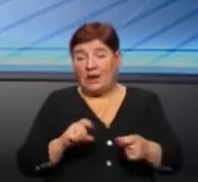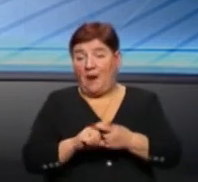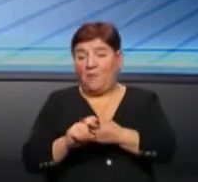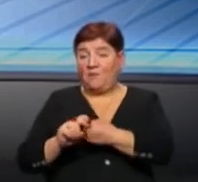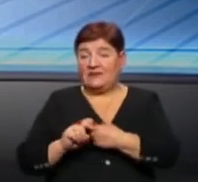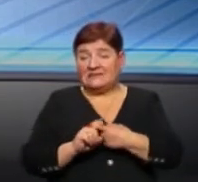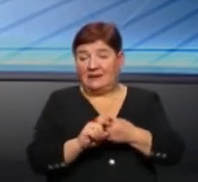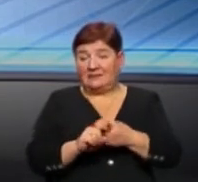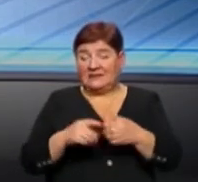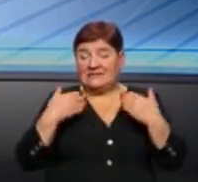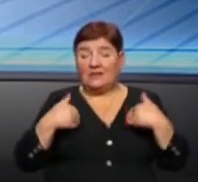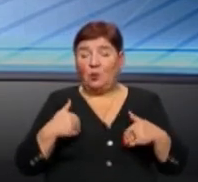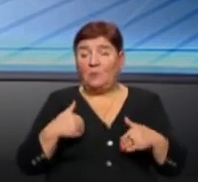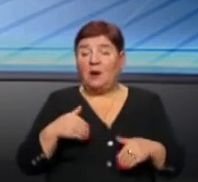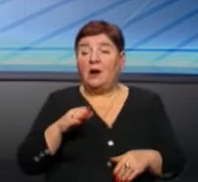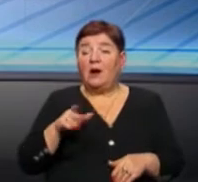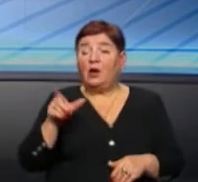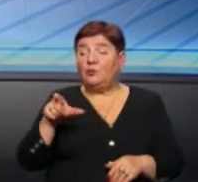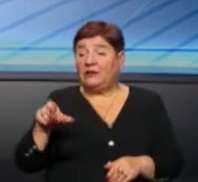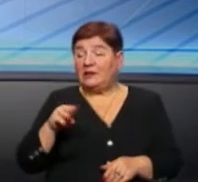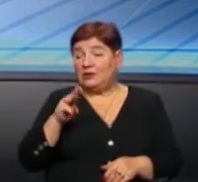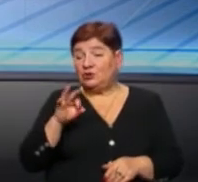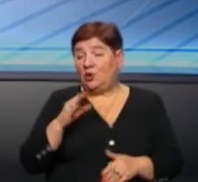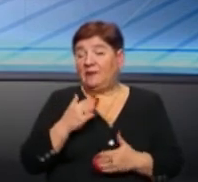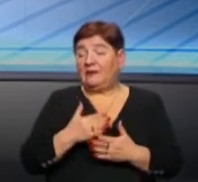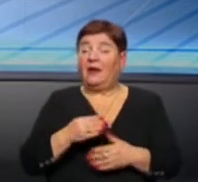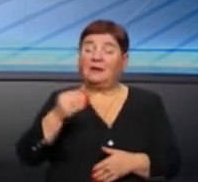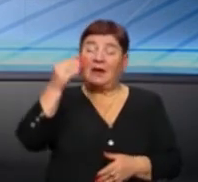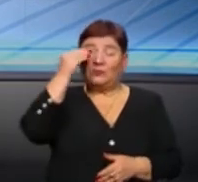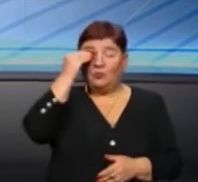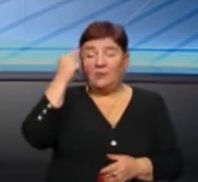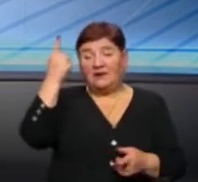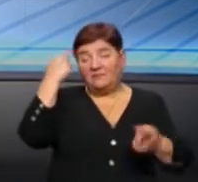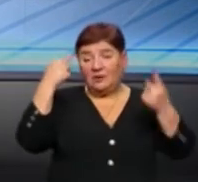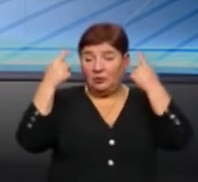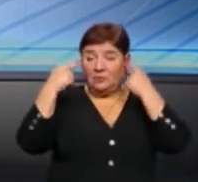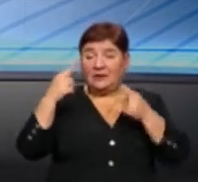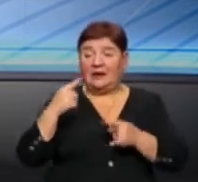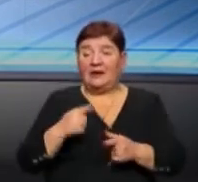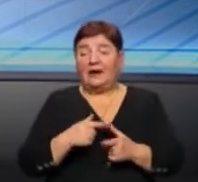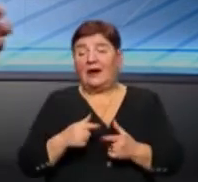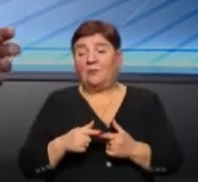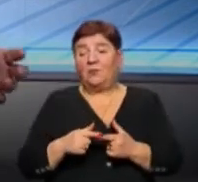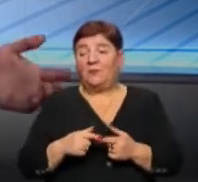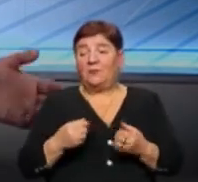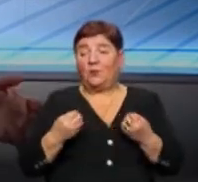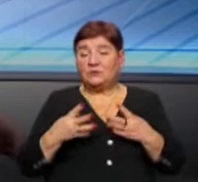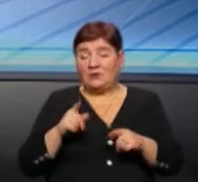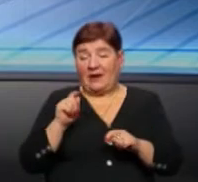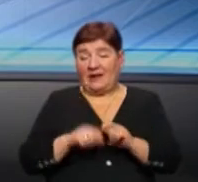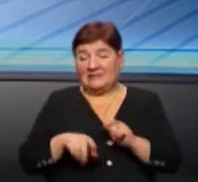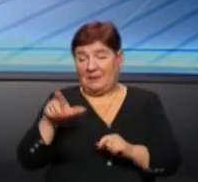'язати з тілом людини, про те, що це є надумане і, скажімо так, фантазія просто